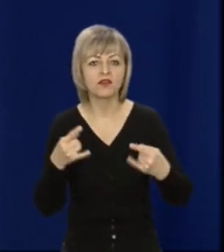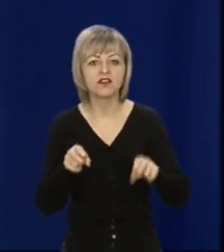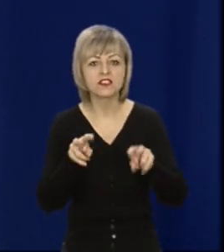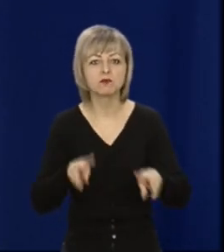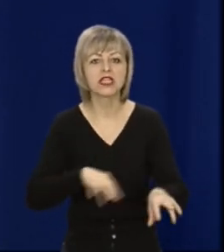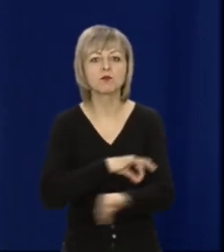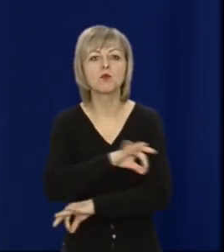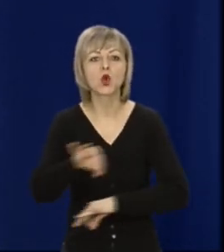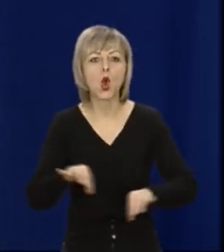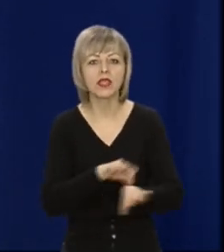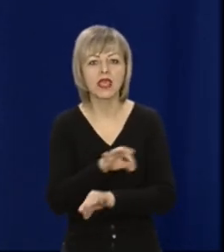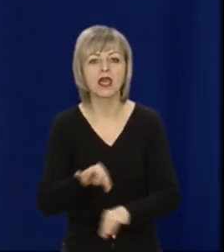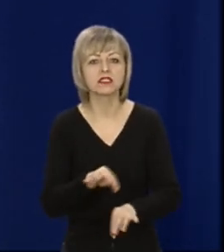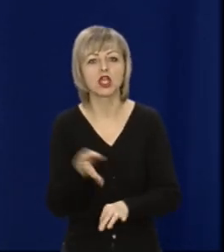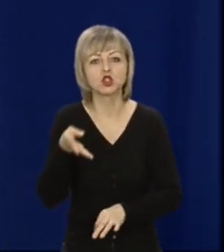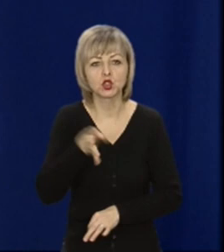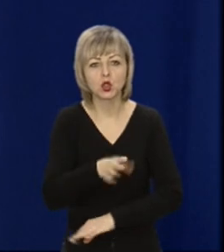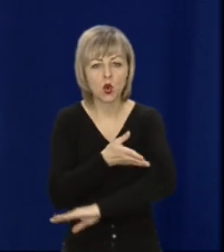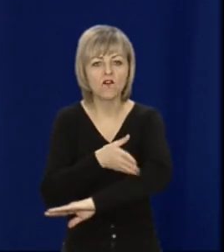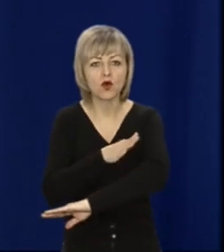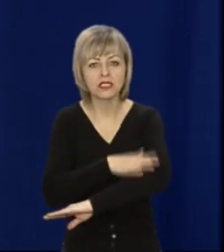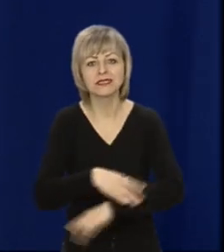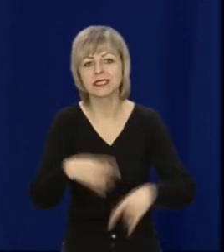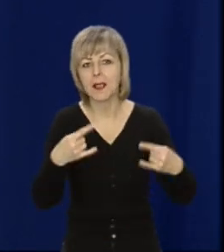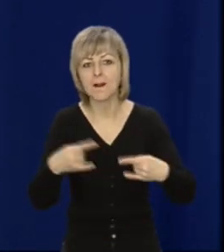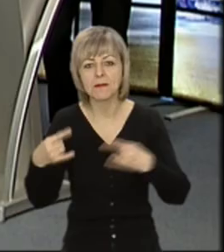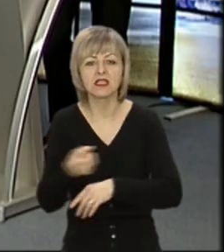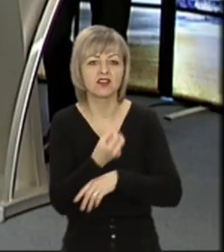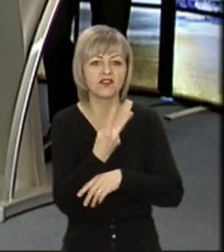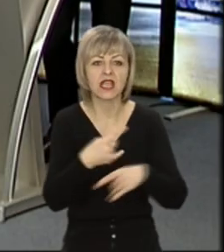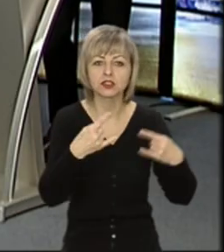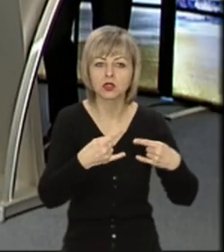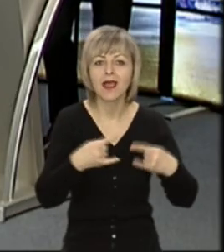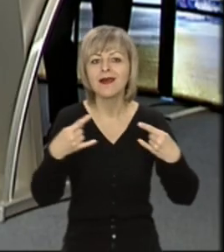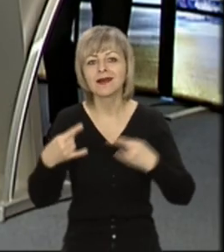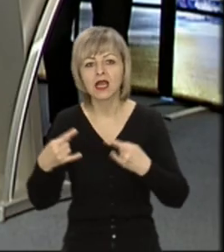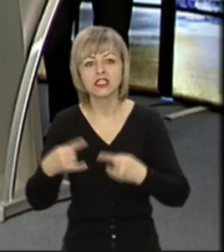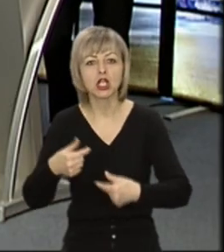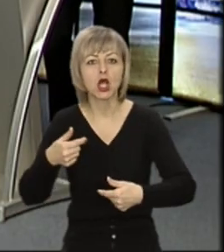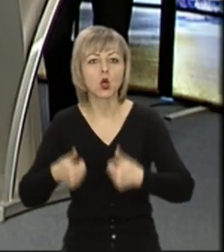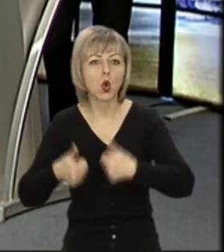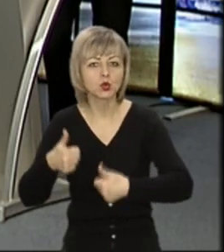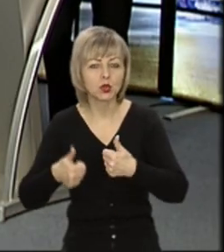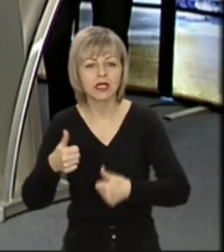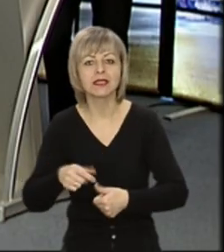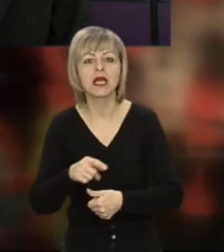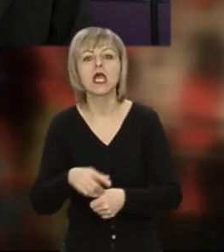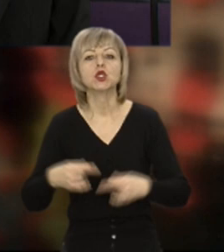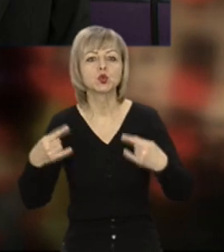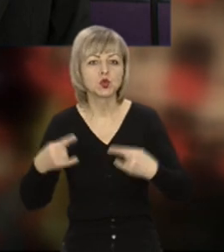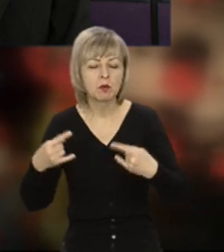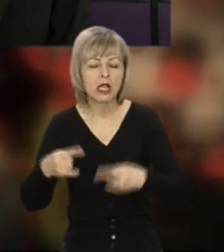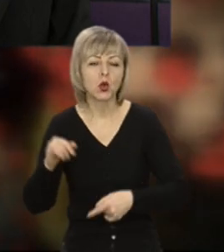спецпроєкті одразу чотирьох волинських медіа, 12 каналу, телеканалу «Конкурентіві», Суспільного та